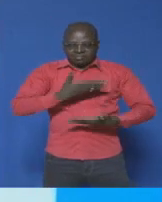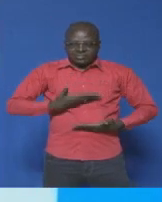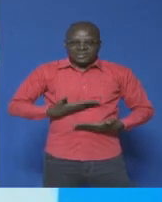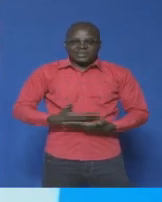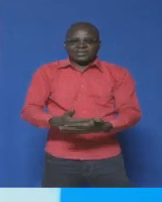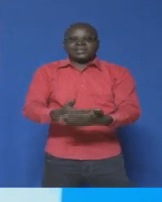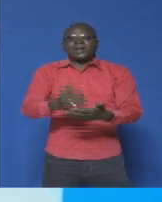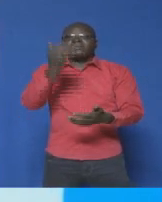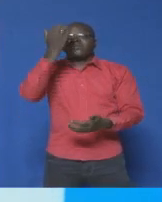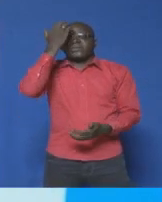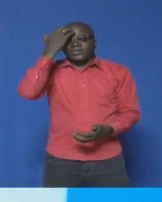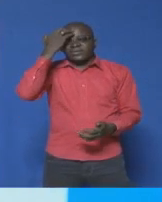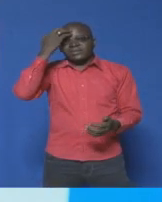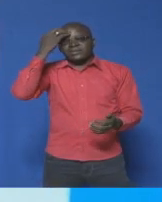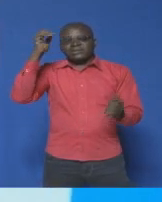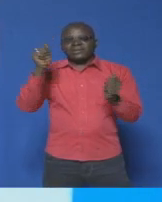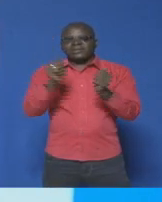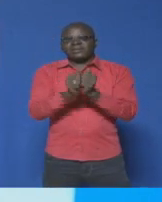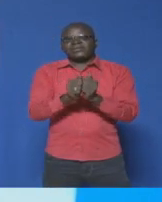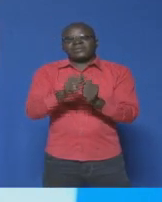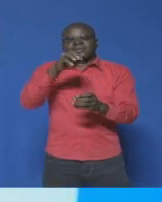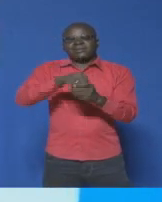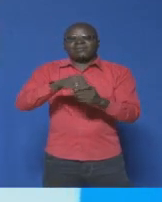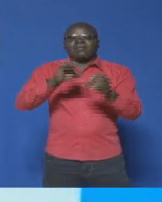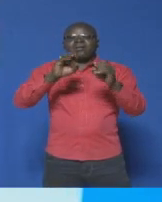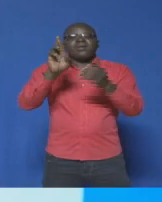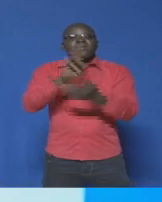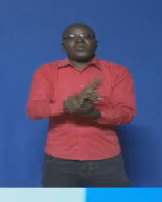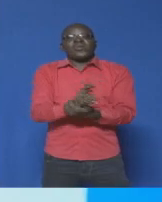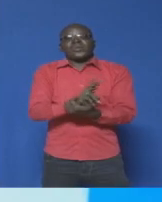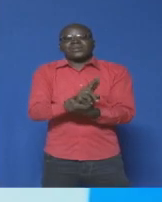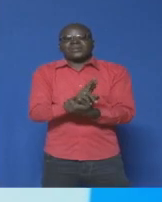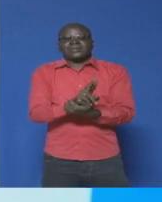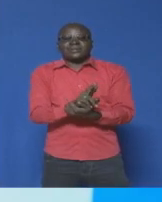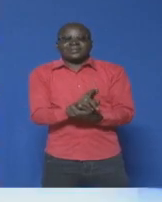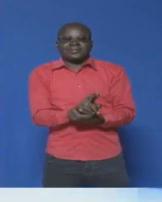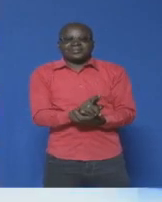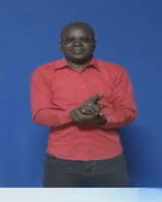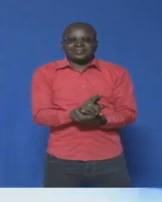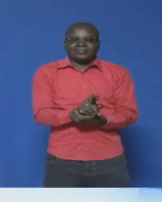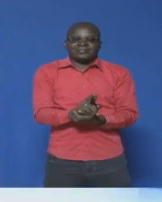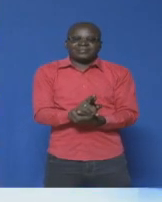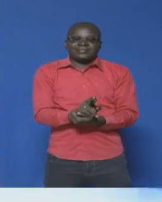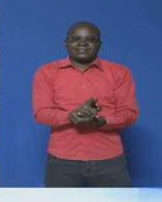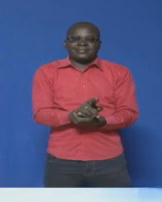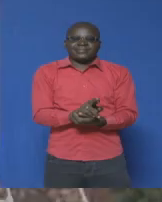avec la Flap Bessie dans ce reportage de Bilidou Bazongo et Moussa Sanon.